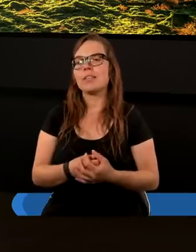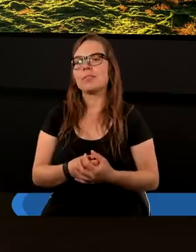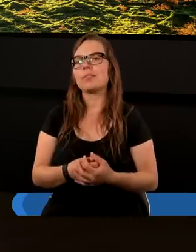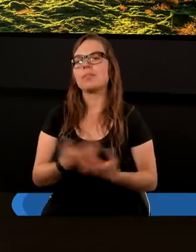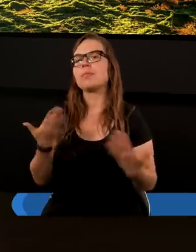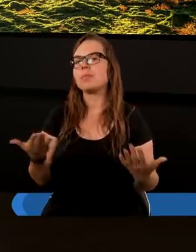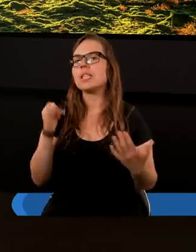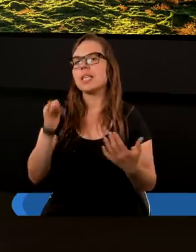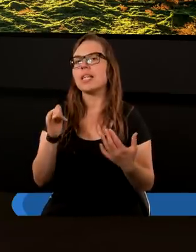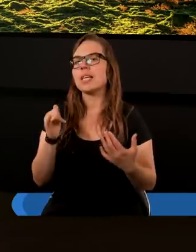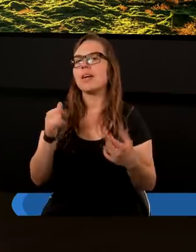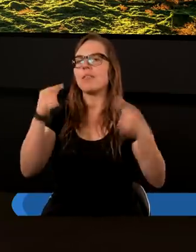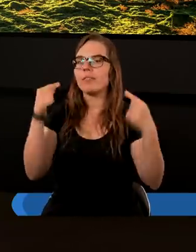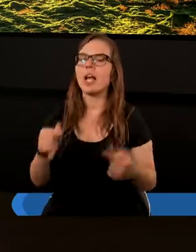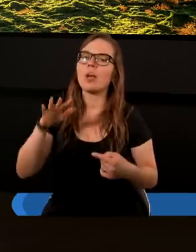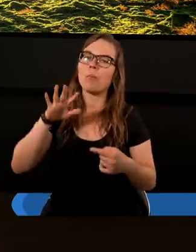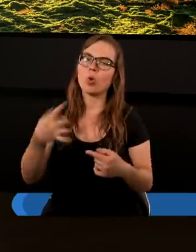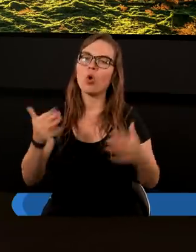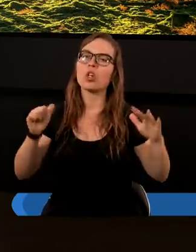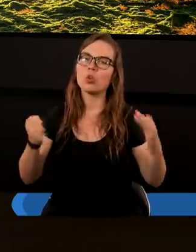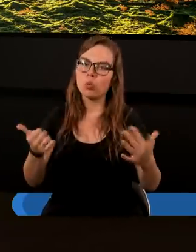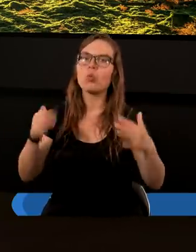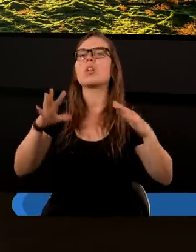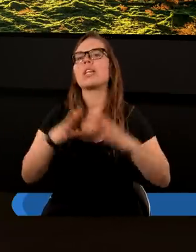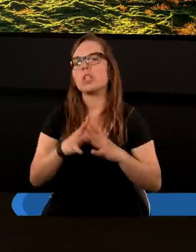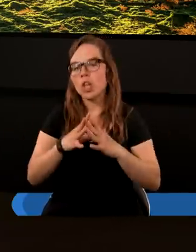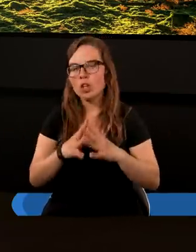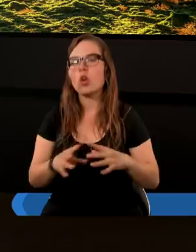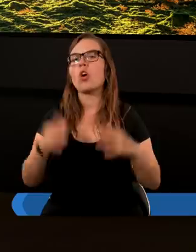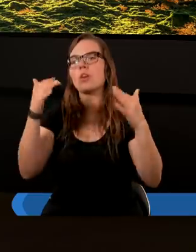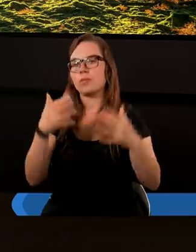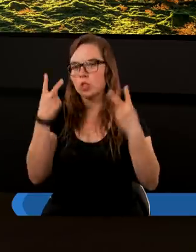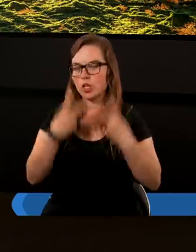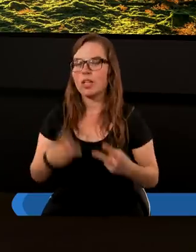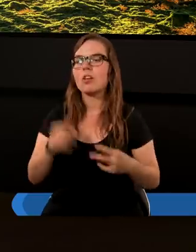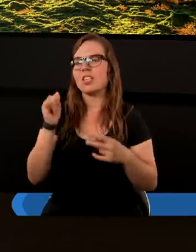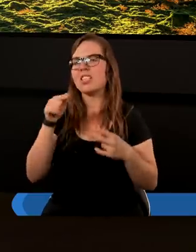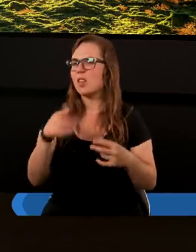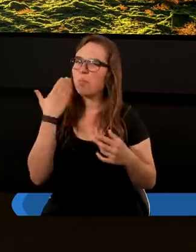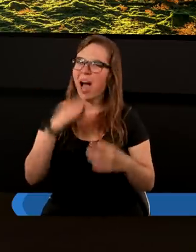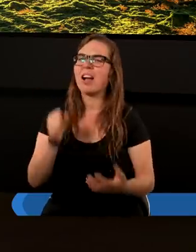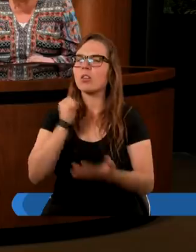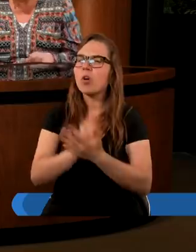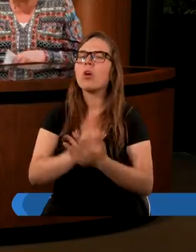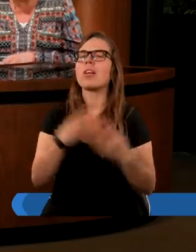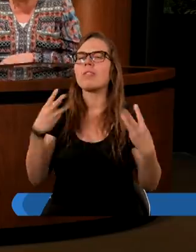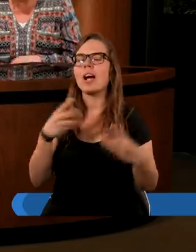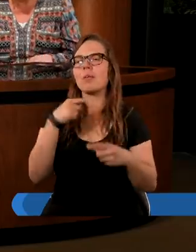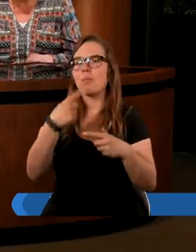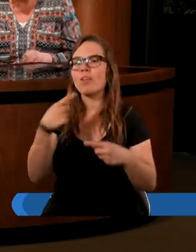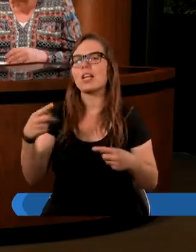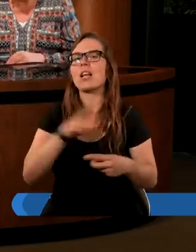no i wiersz piąty, szósty i dziesiąty odczytajmy. Bardzo konkretnie tam jest